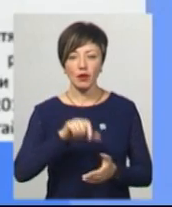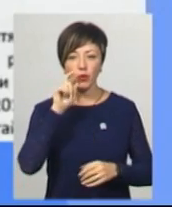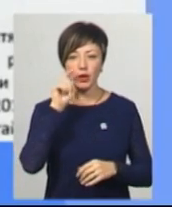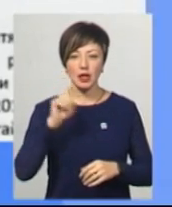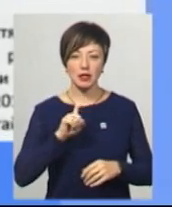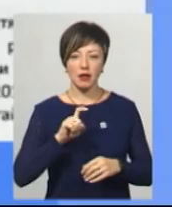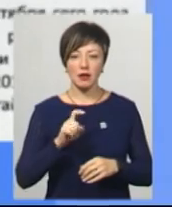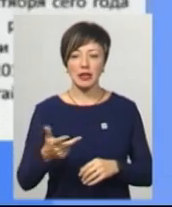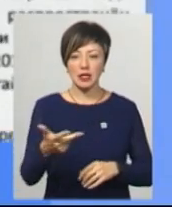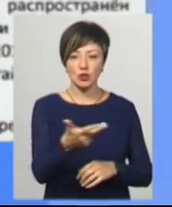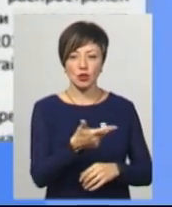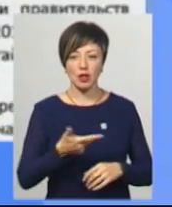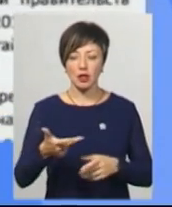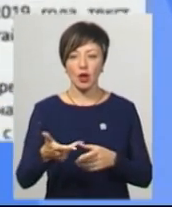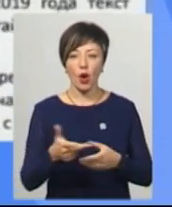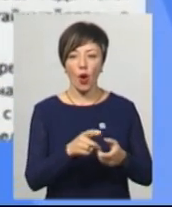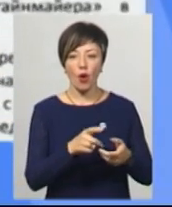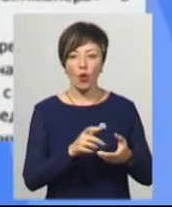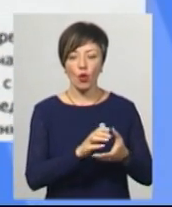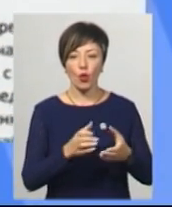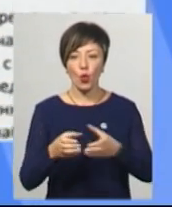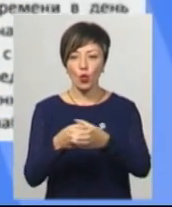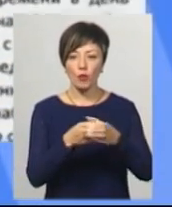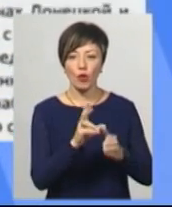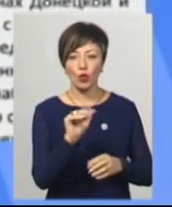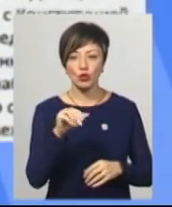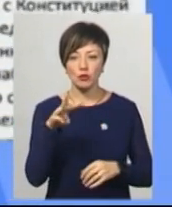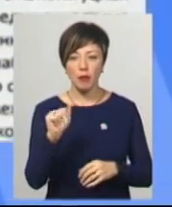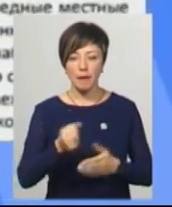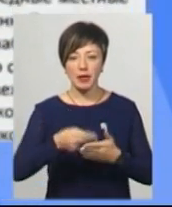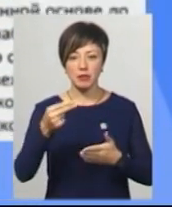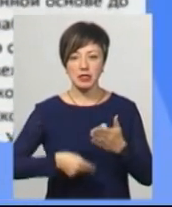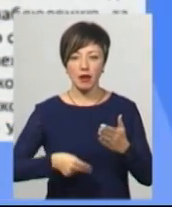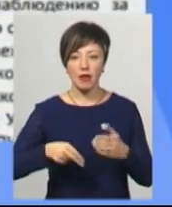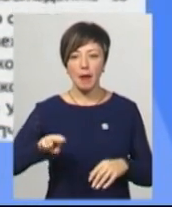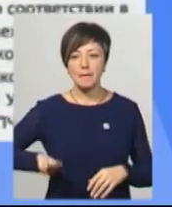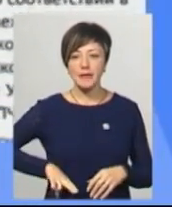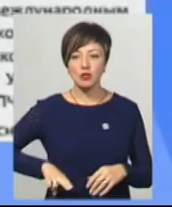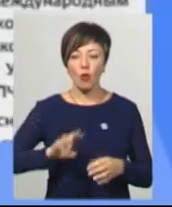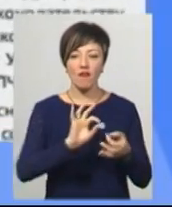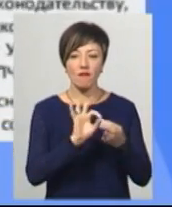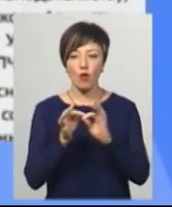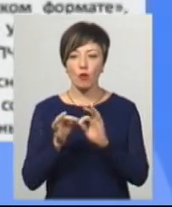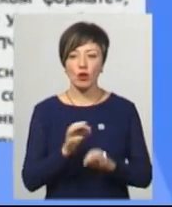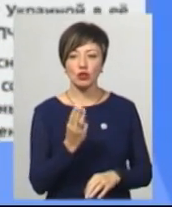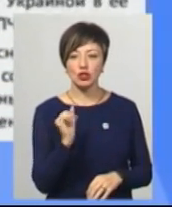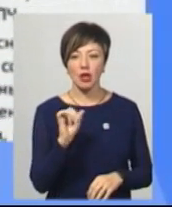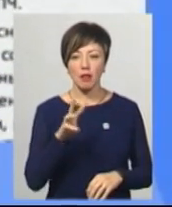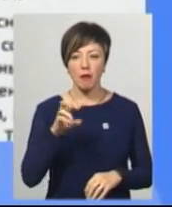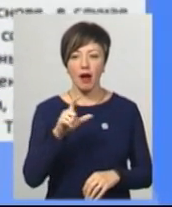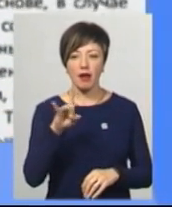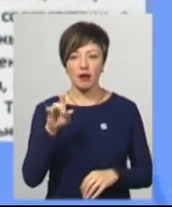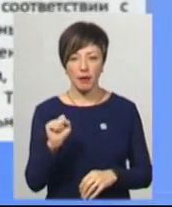України у тристоронній контактній групі Леонід Кучма підписав у Мінську формулу Штейнмаєра. У документі йдеться про